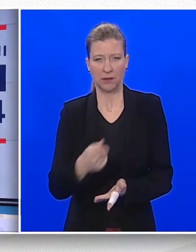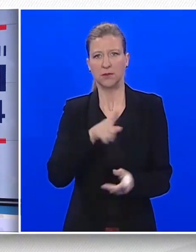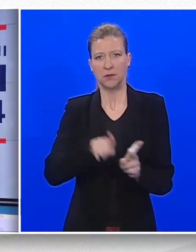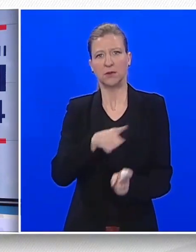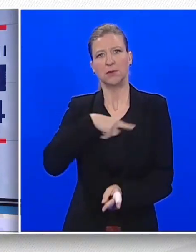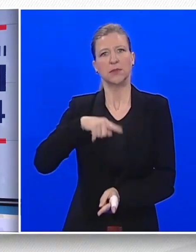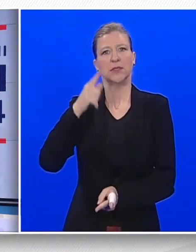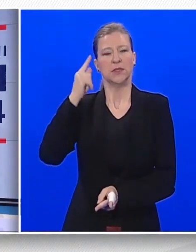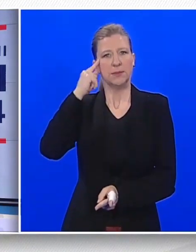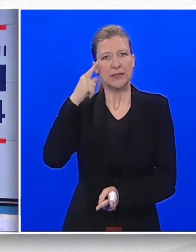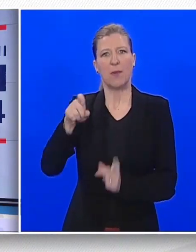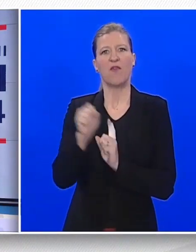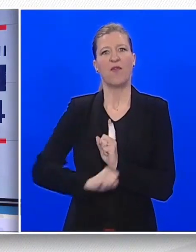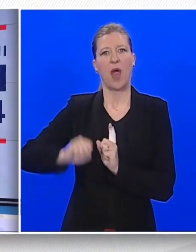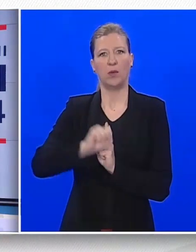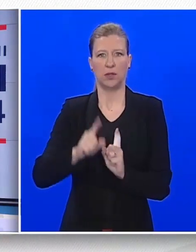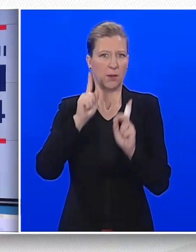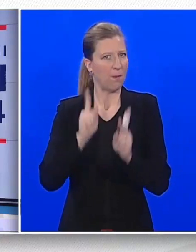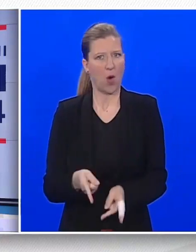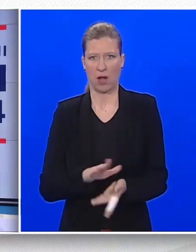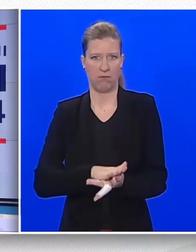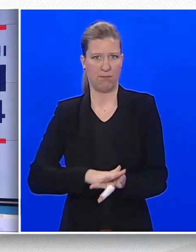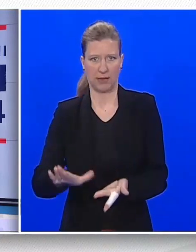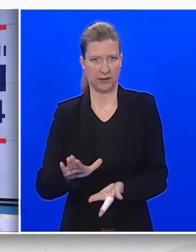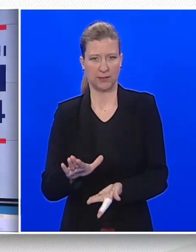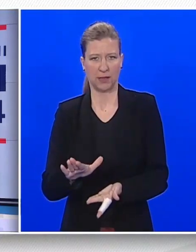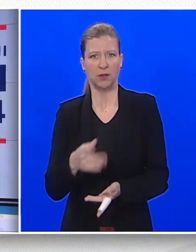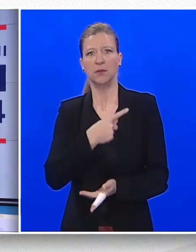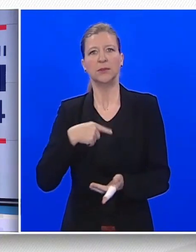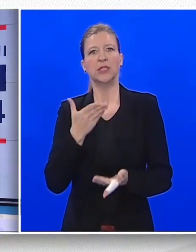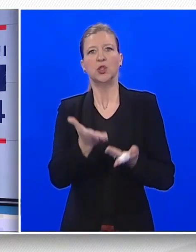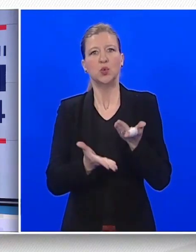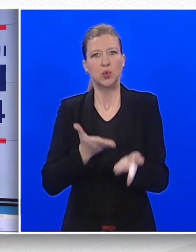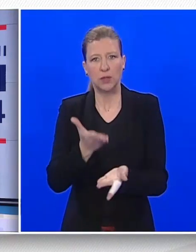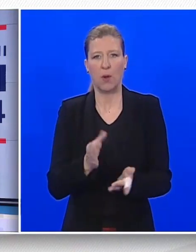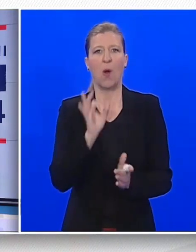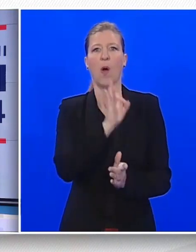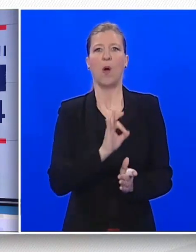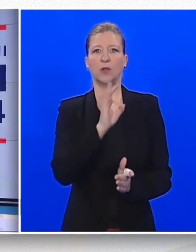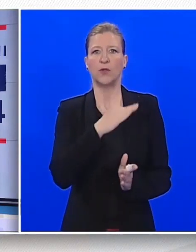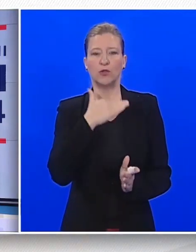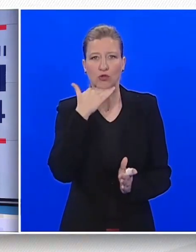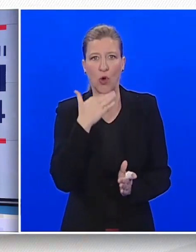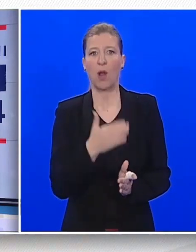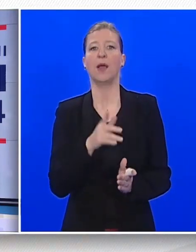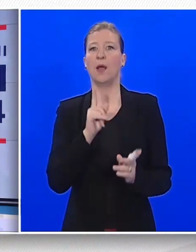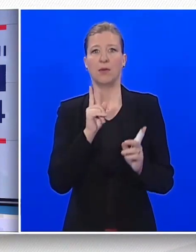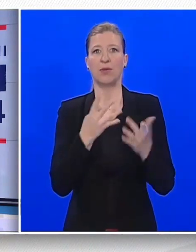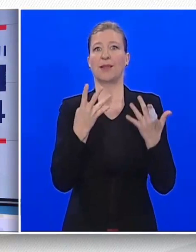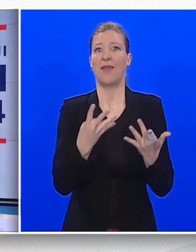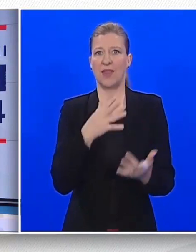fakultetsko obrazovanje. Nudimo također i da osnovna škola bude devet, obrazovanje je silno važno.